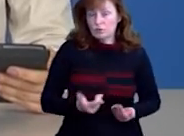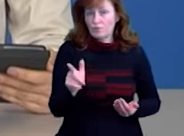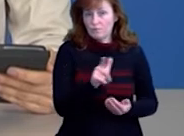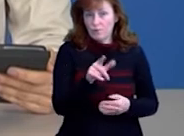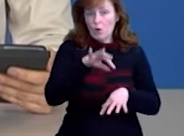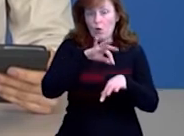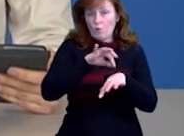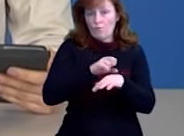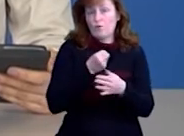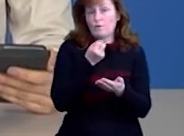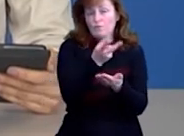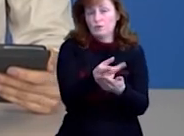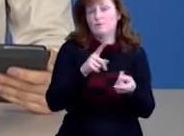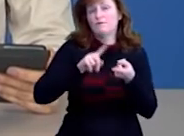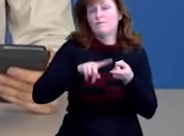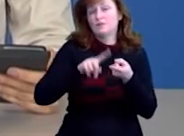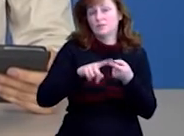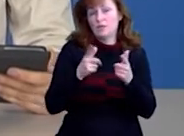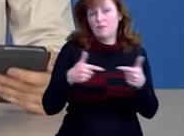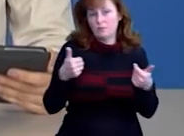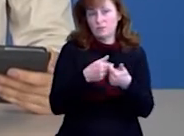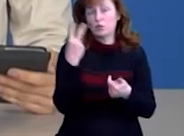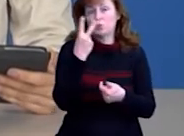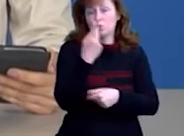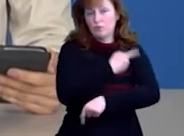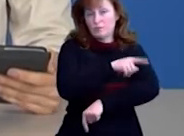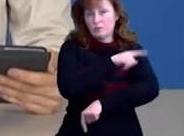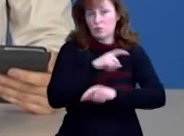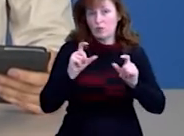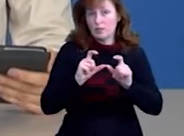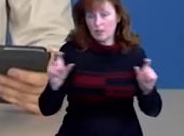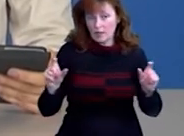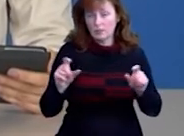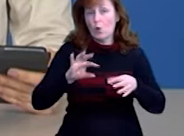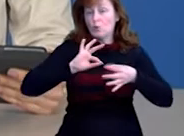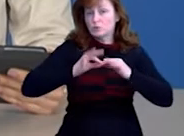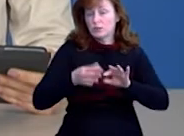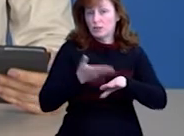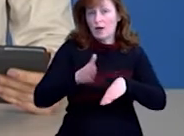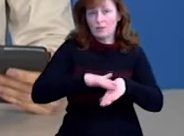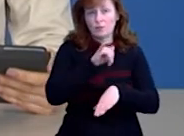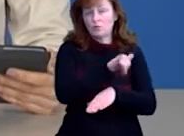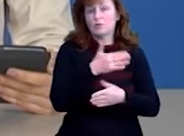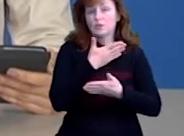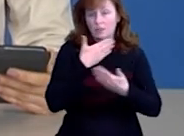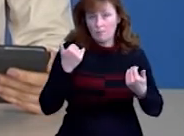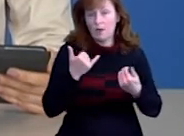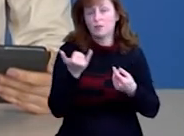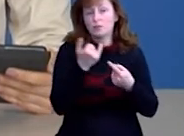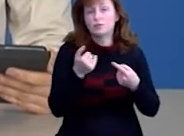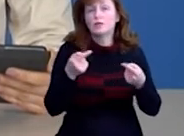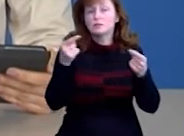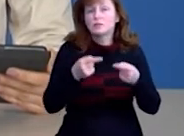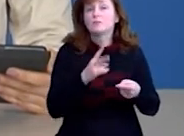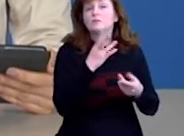Хвору мають доставити в інфекційне відділення Другої міської лікарні. Ускладнень жінка не має. Зараз оперативно встановлюється історія